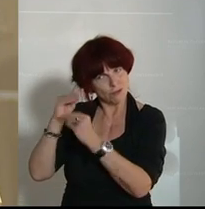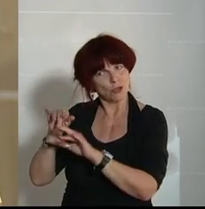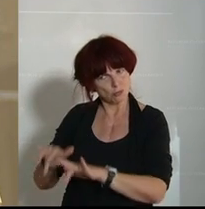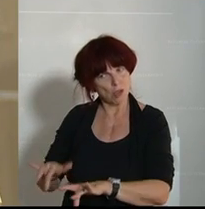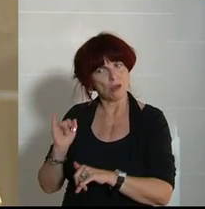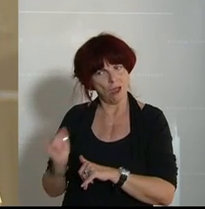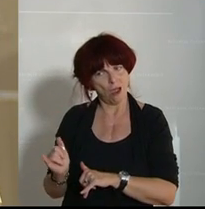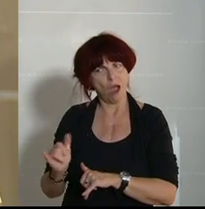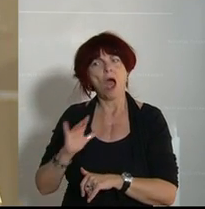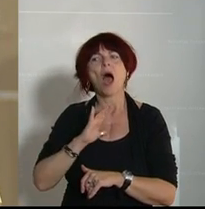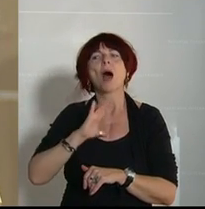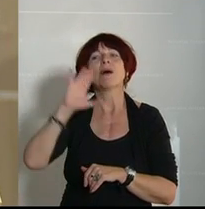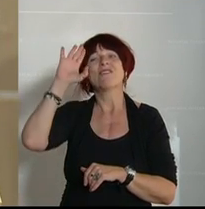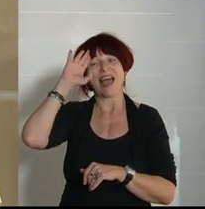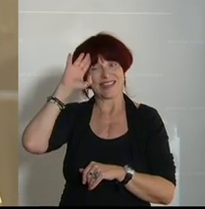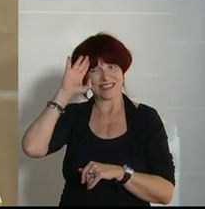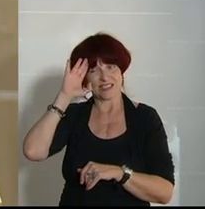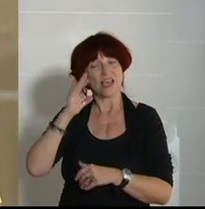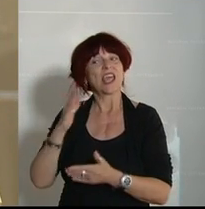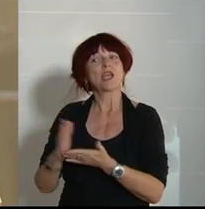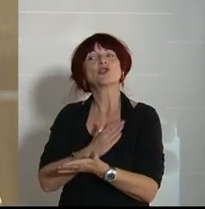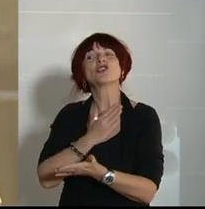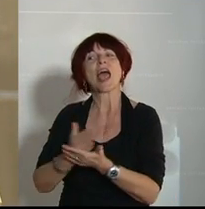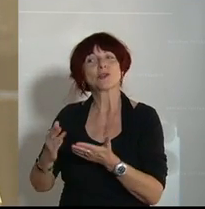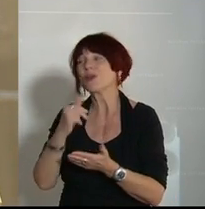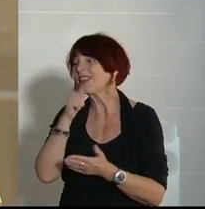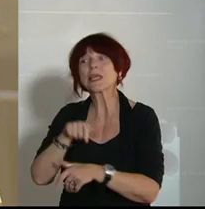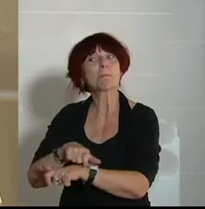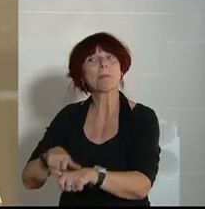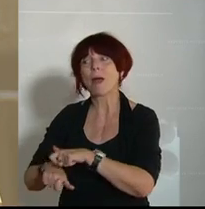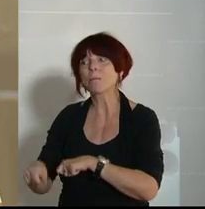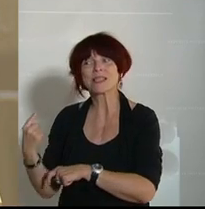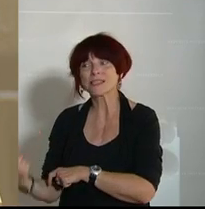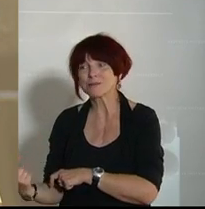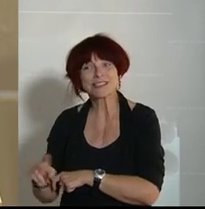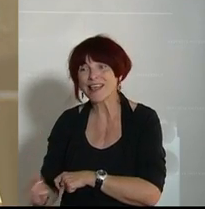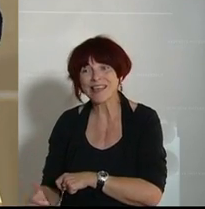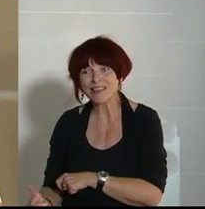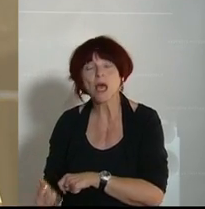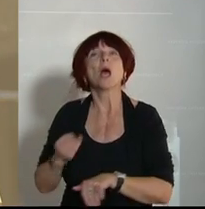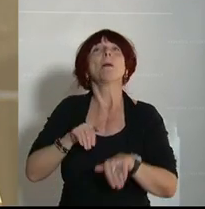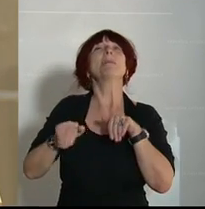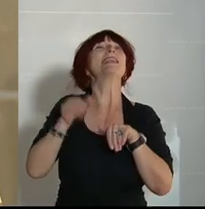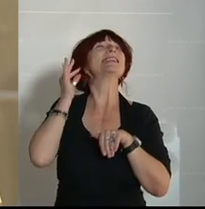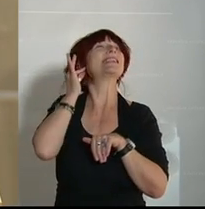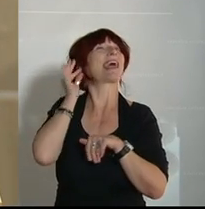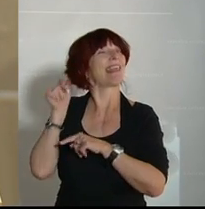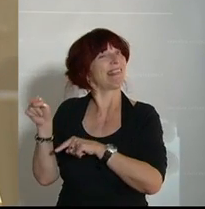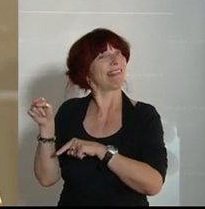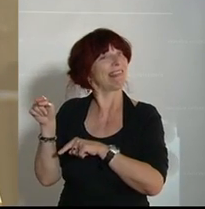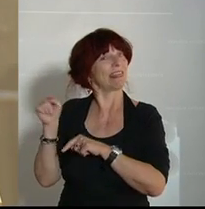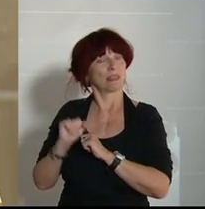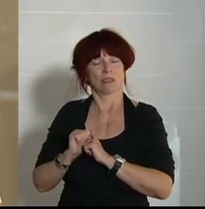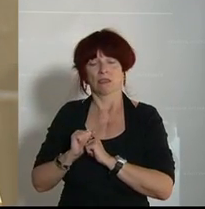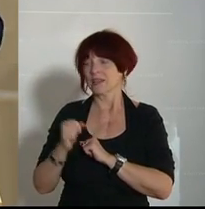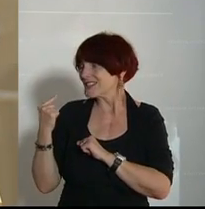von politischen Kabinetten gefällt werden, von Ministerinnen, denen man hier